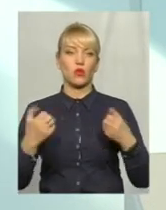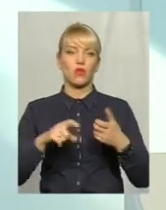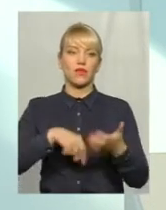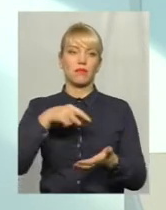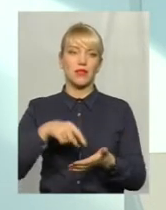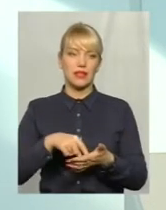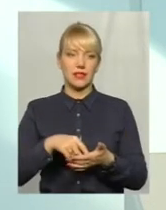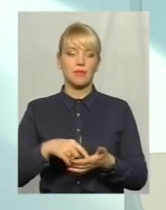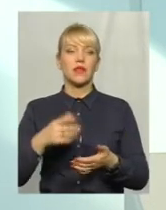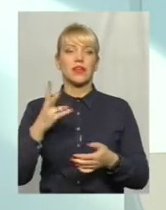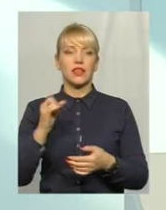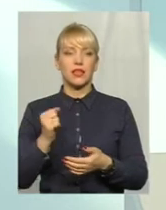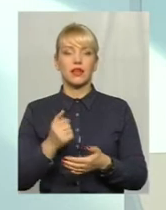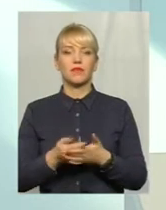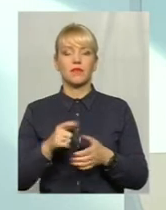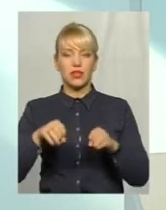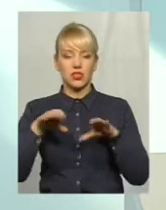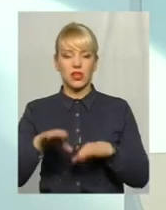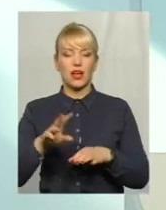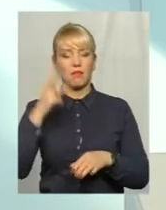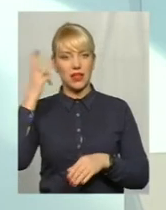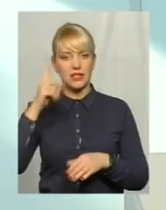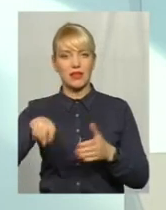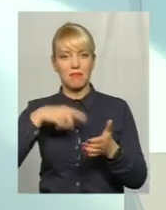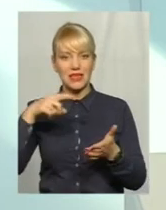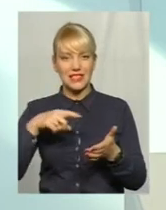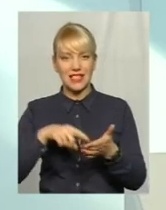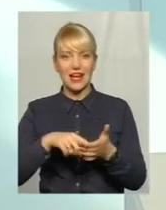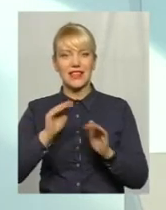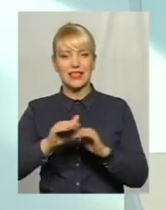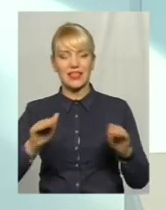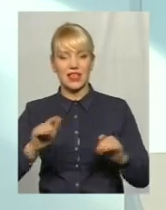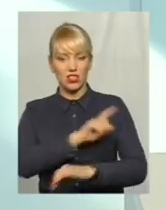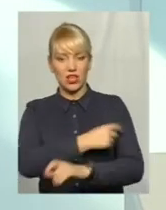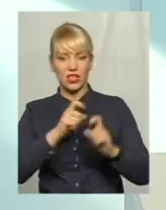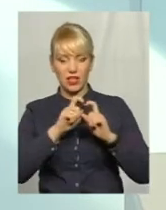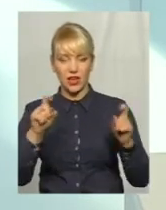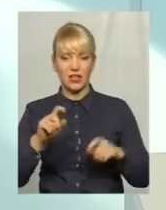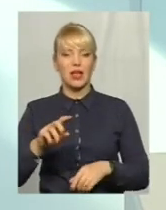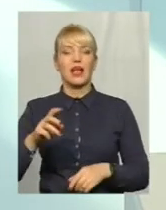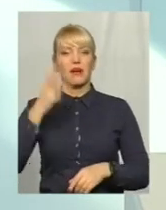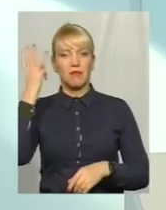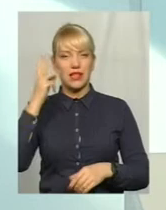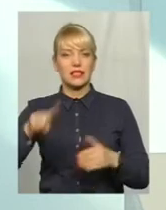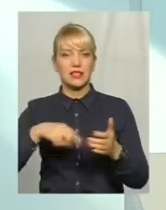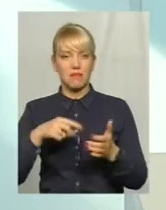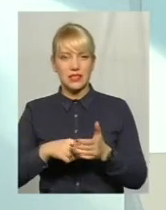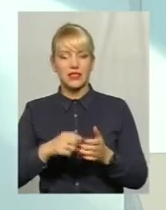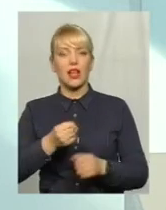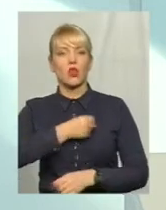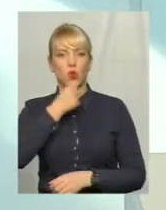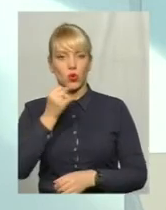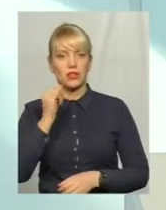саме про Хмельницьку міську дитячу лікарню, Хмельницьку міську лікарню для дорослих і Хмельницьку міську інфекційну лікарню.